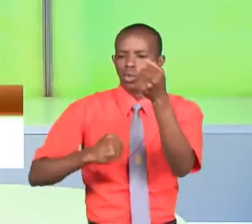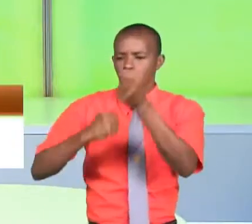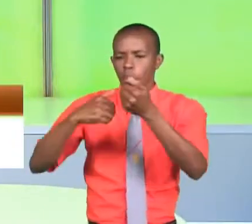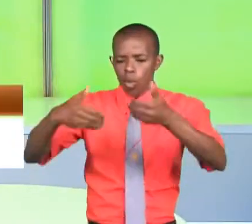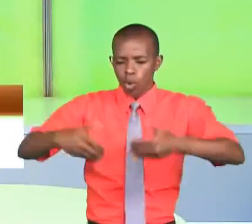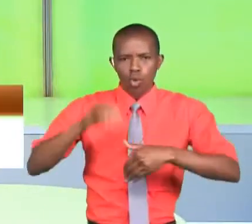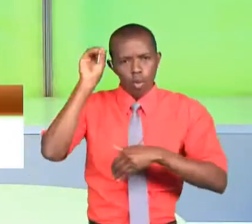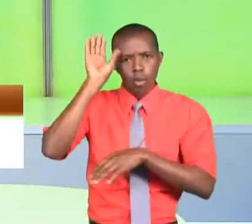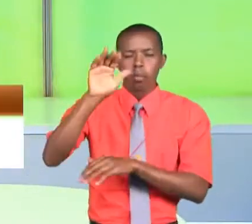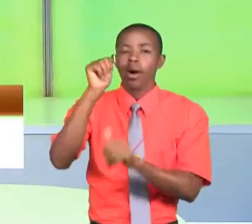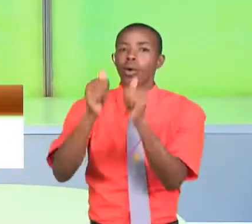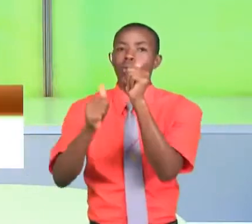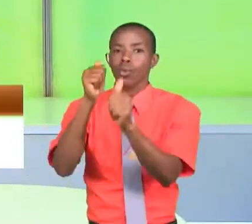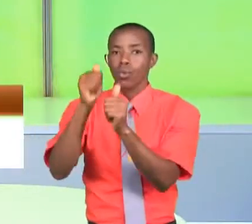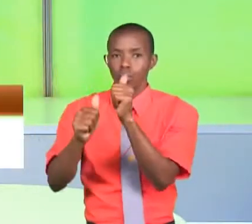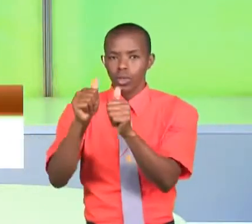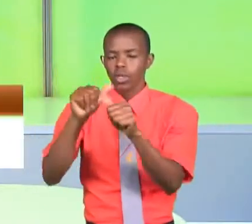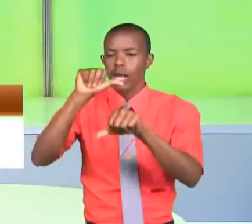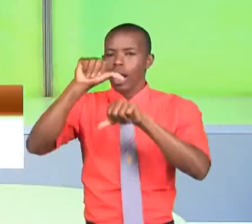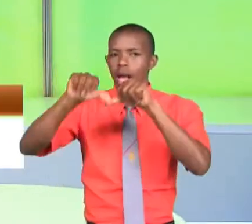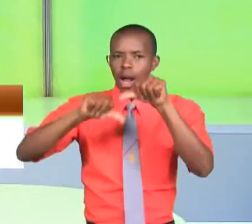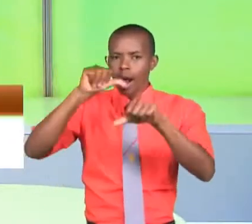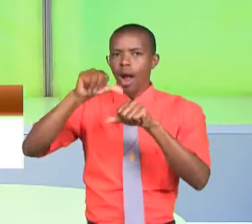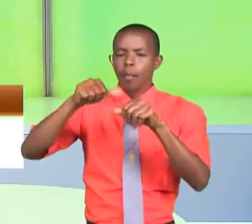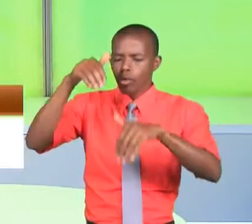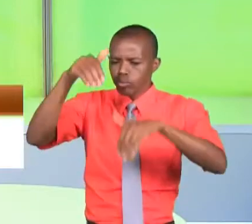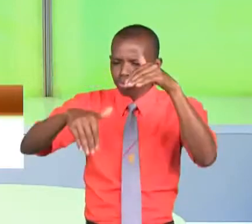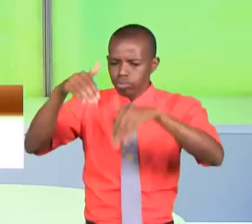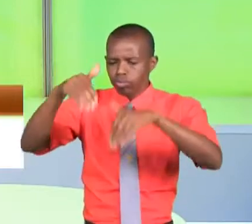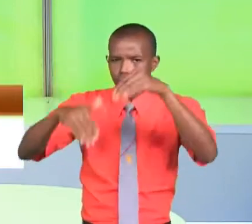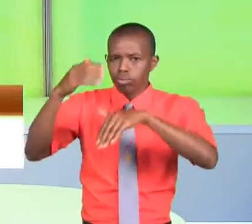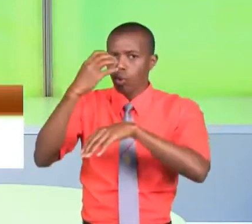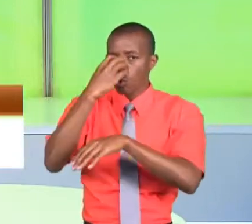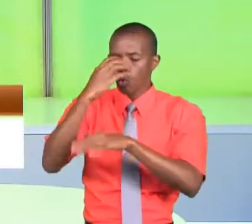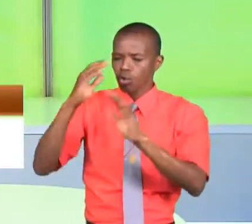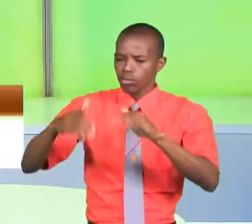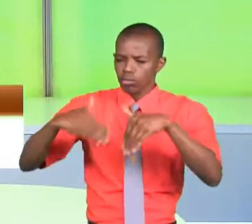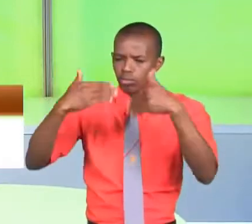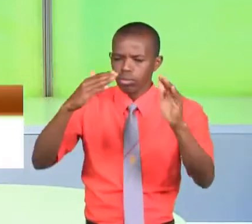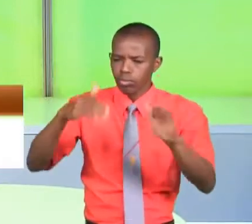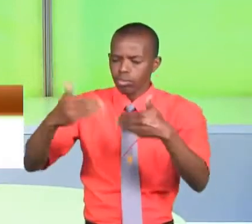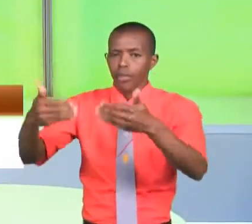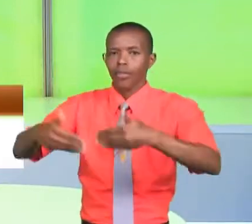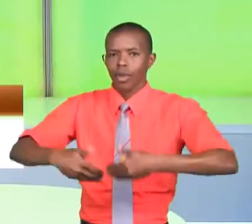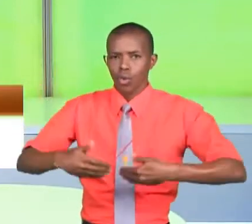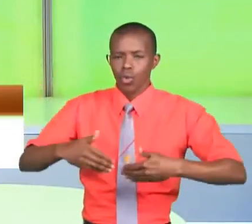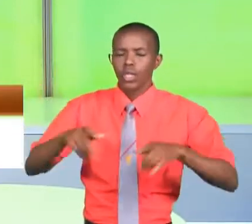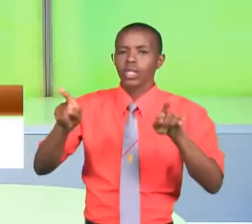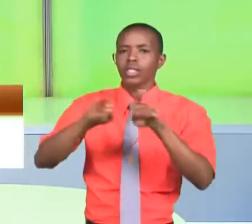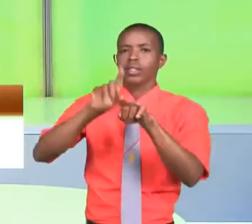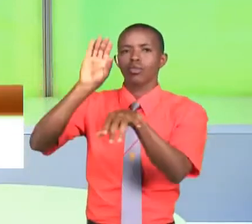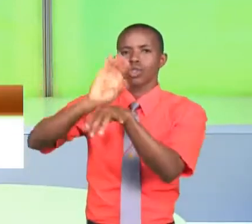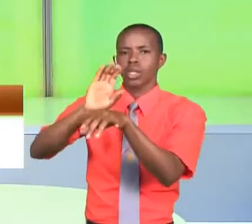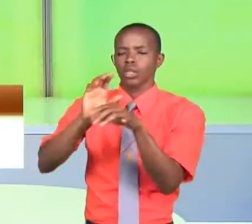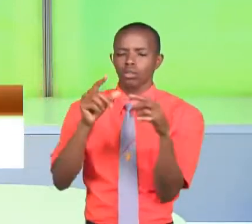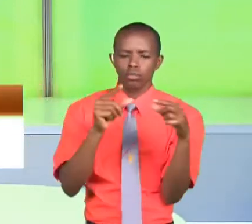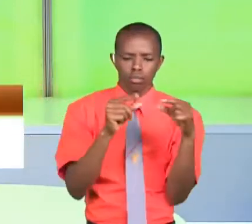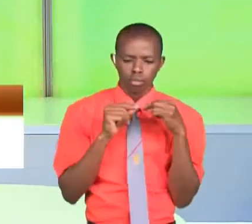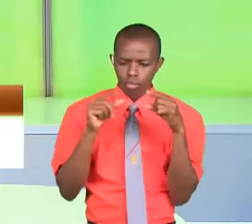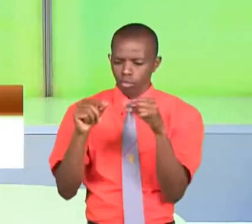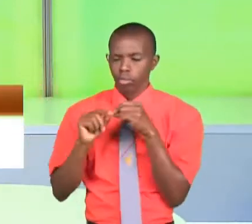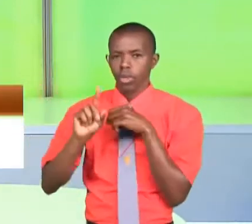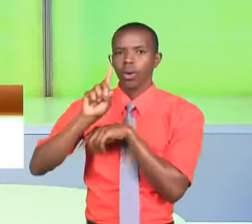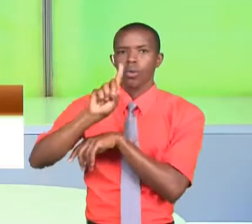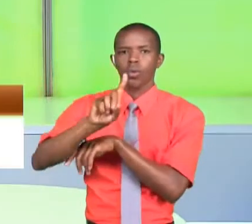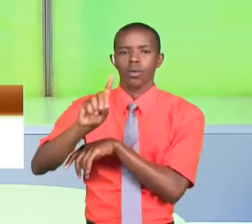gani kusiana na michango hii, naibu raisa na toa kwa vidyana na makanisa. Sema na mikuwenye moja, moja,